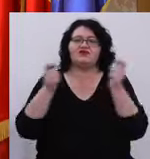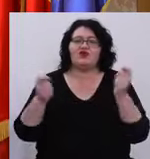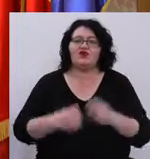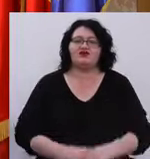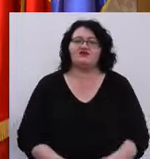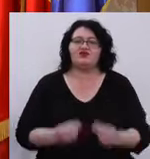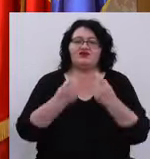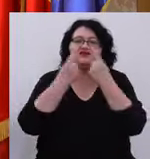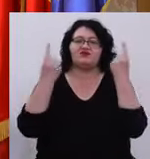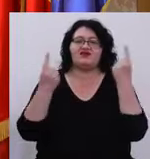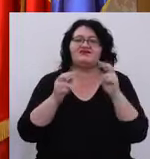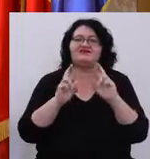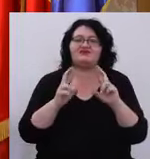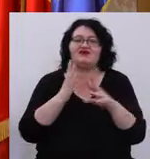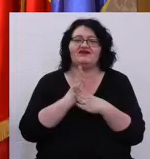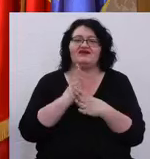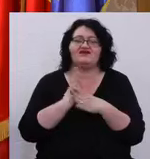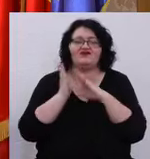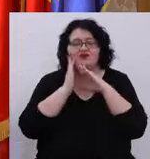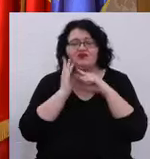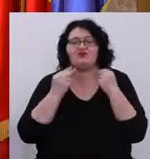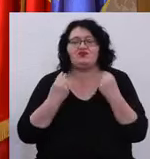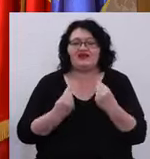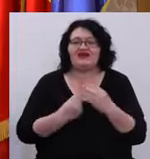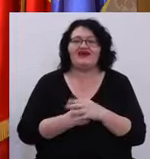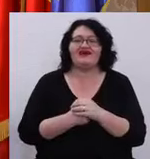Sper că ați dormit bine.